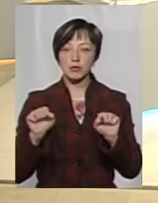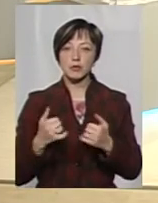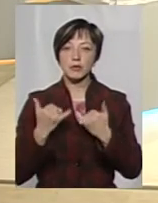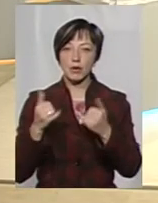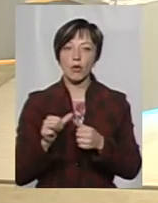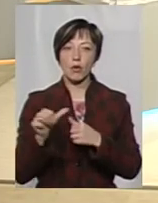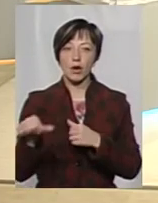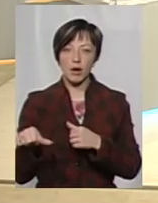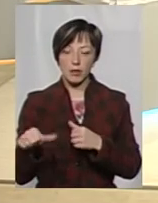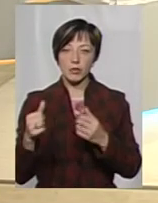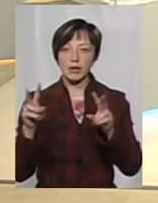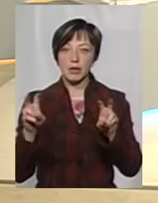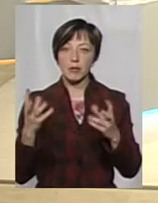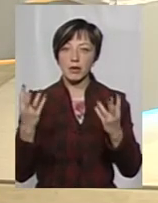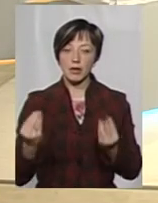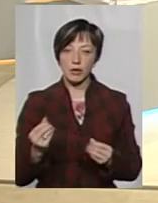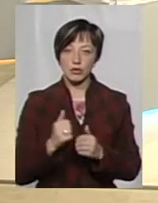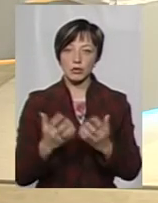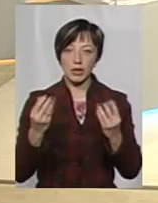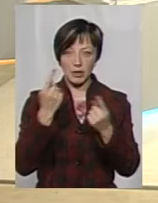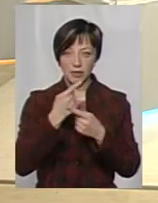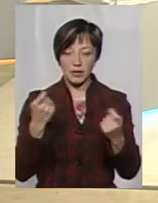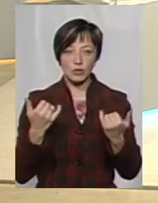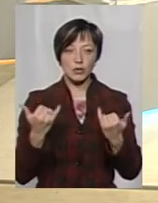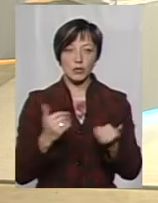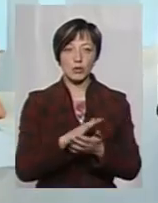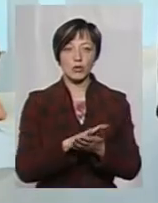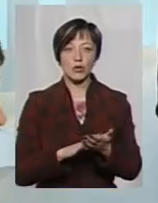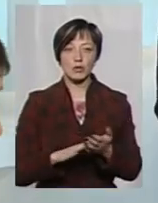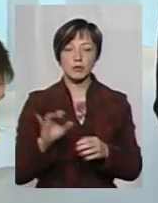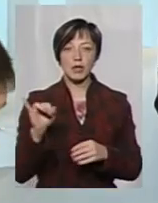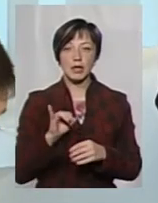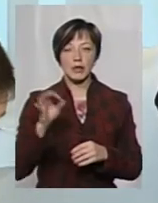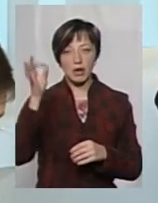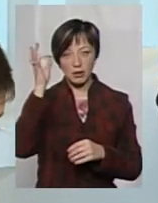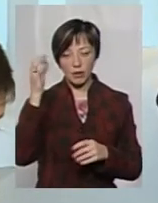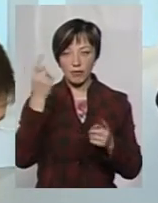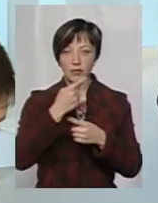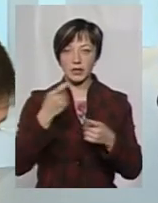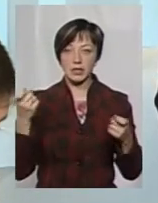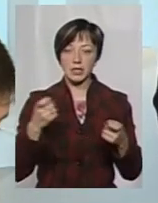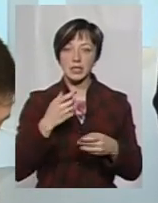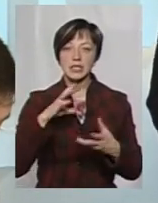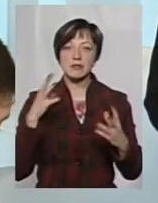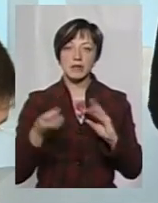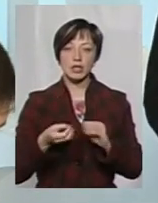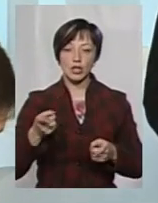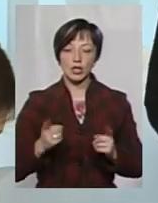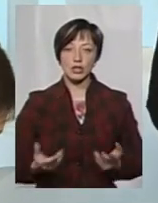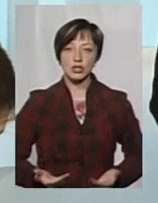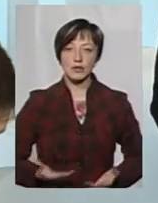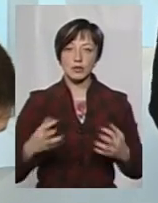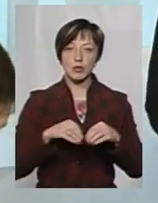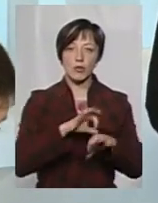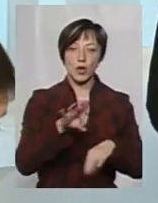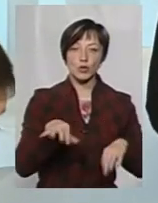присвятити окрему тему дня. Є у нас такі щоденні ефіри. А сьогодні продовжимо. І нагадаю, в ефірі «Звіти наживо» – це спільний